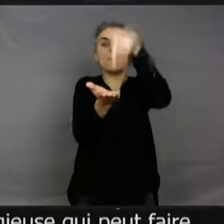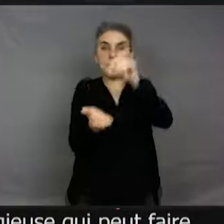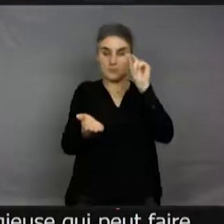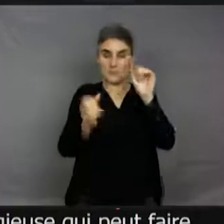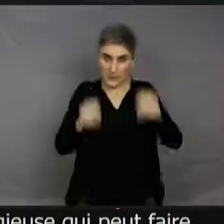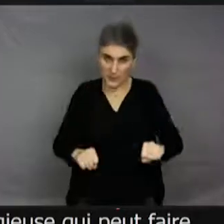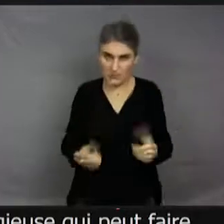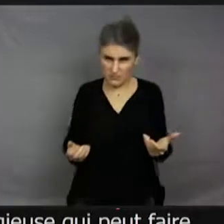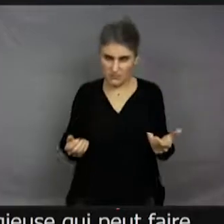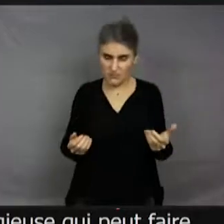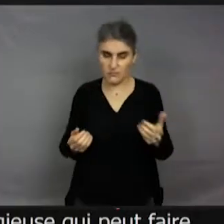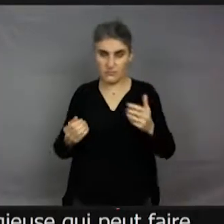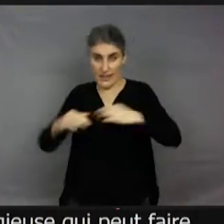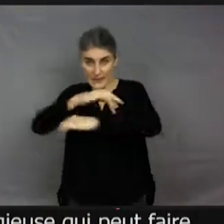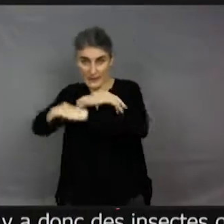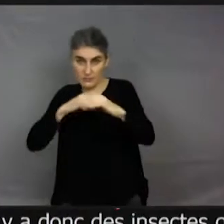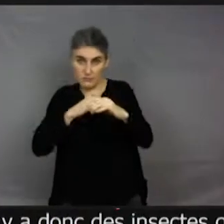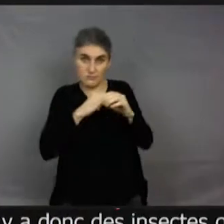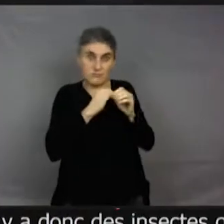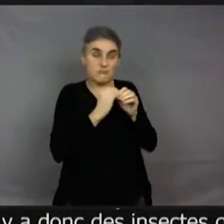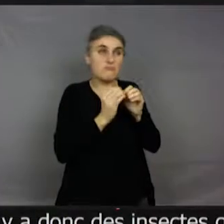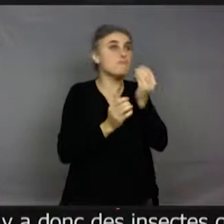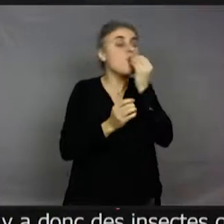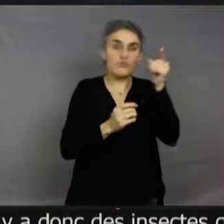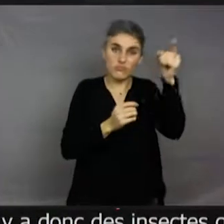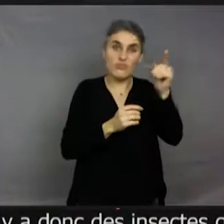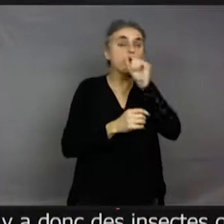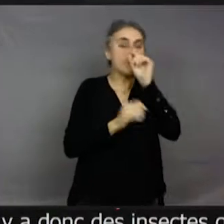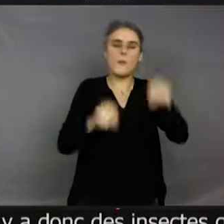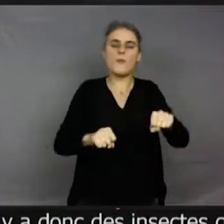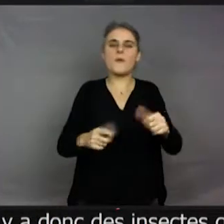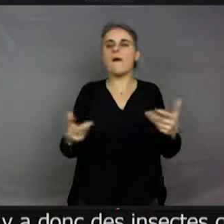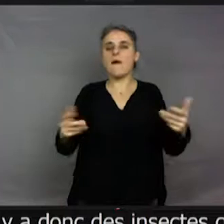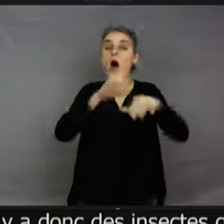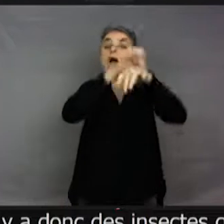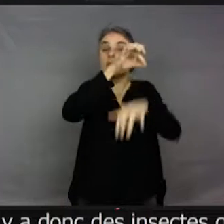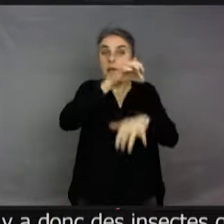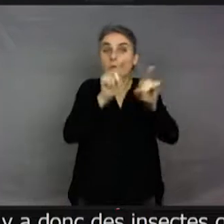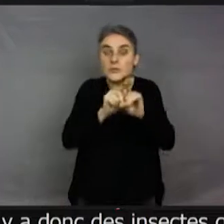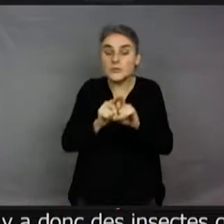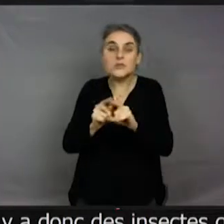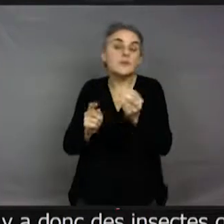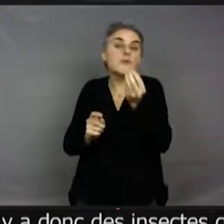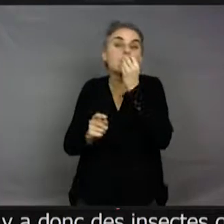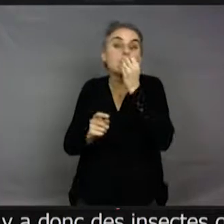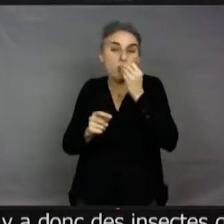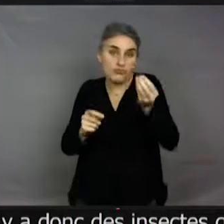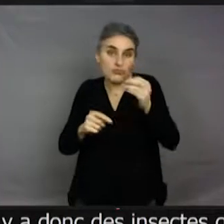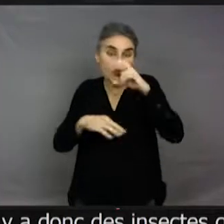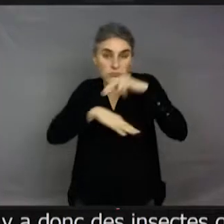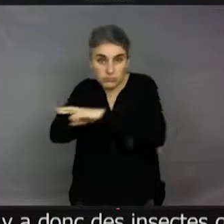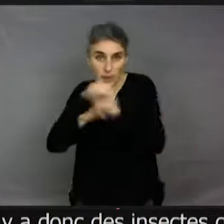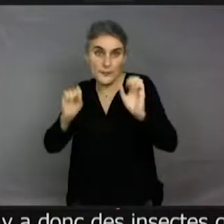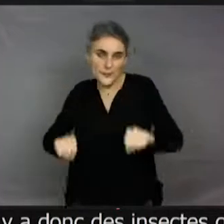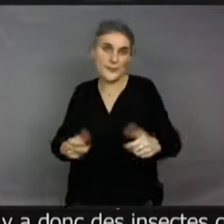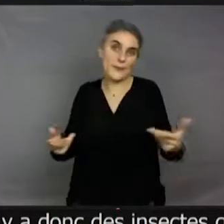Il y des araignées qui mangent des souris aussi. Mais bon, les araignées ne sont pas des insectes. Peut-être que j'accélère un peu ? Oui, pour qu